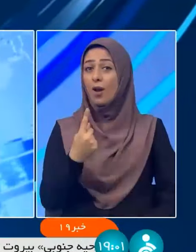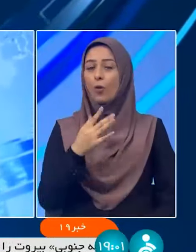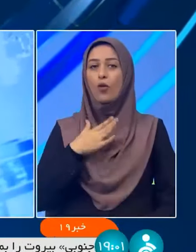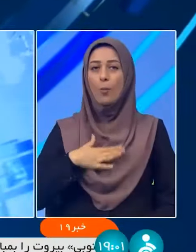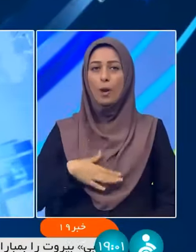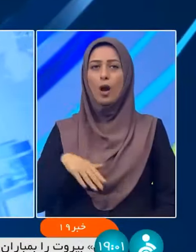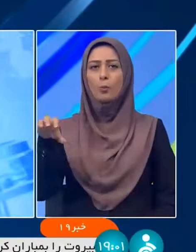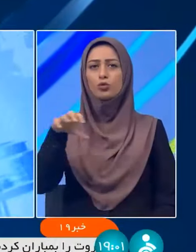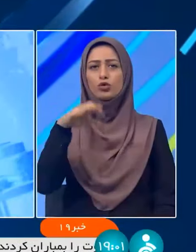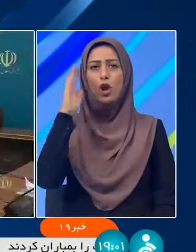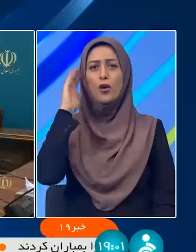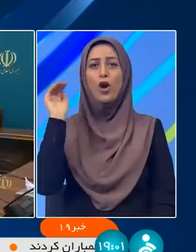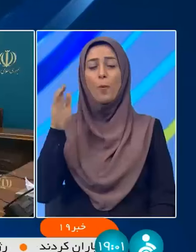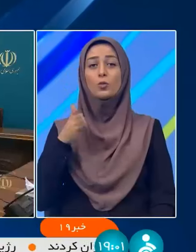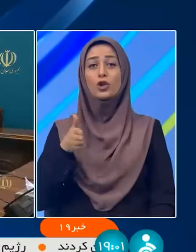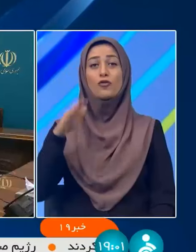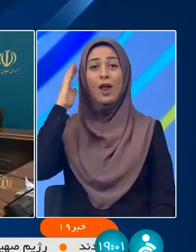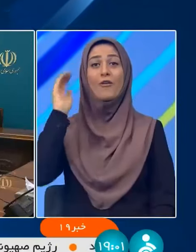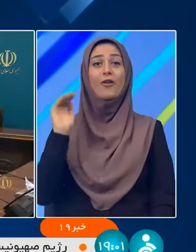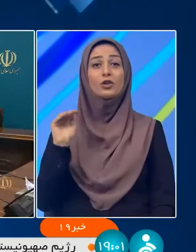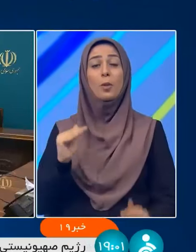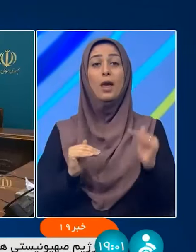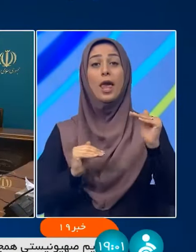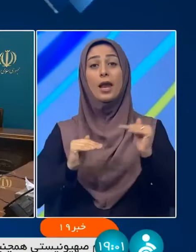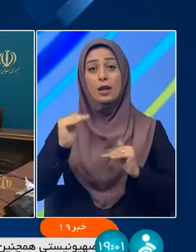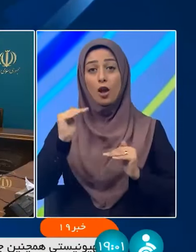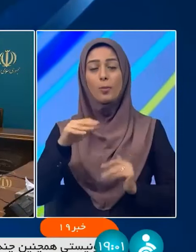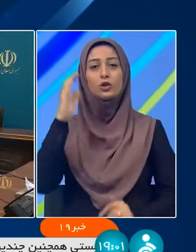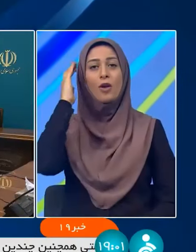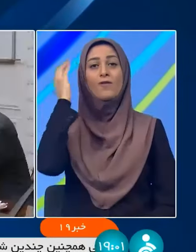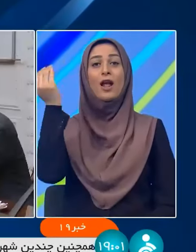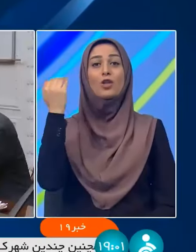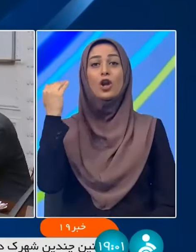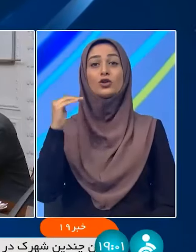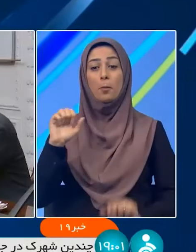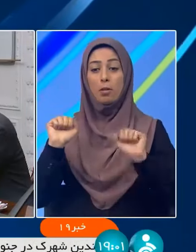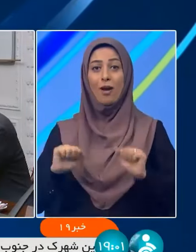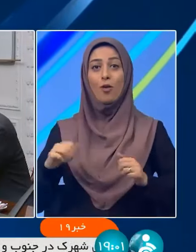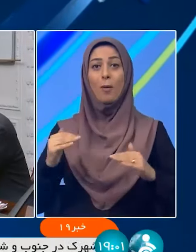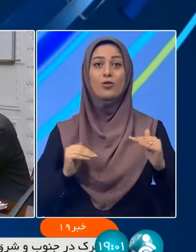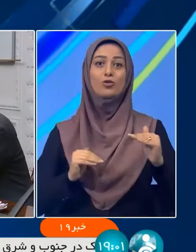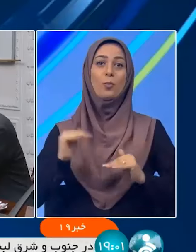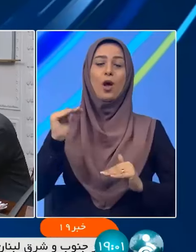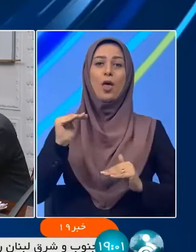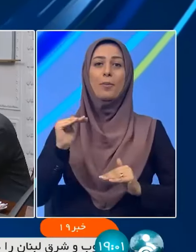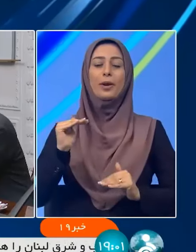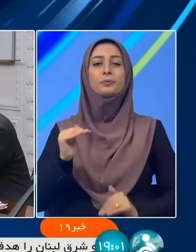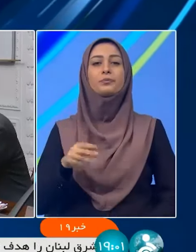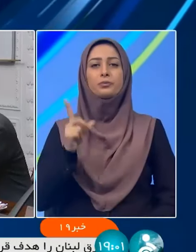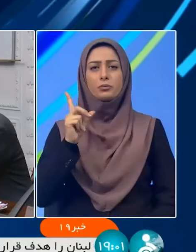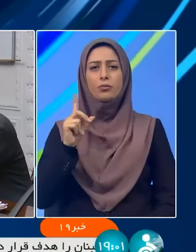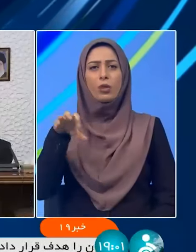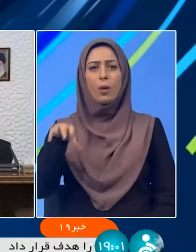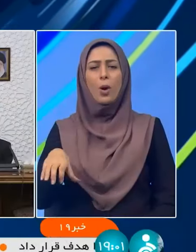تحول در شیبه های آموزشی را ارتقای توانمندی های دانش آموزان دانست و گفت باید به جای ساخت